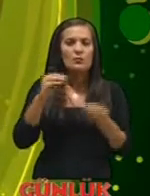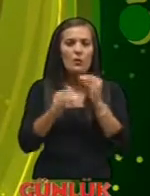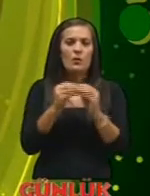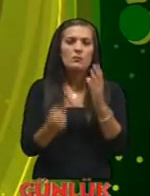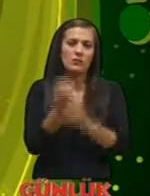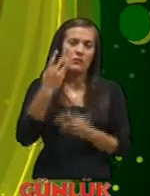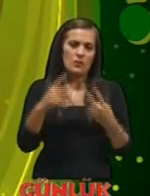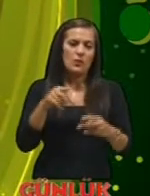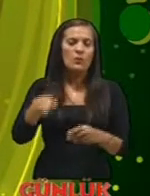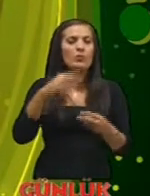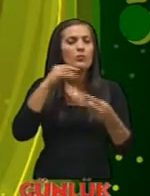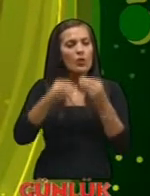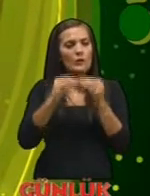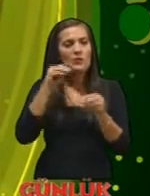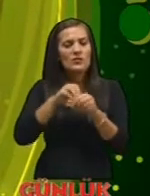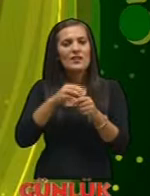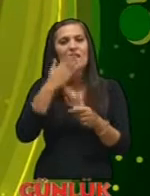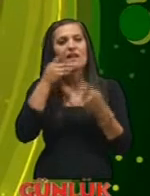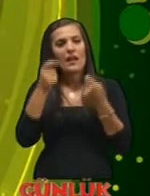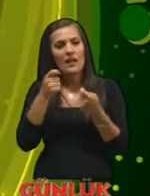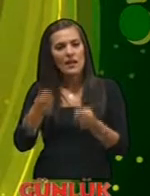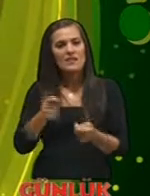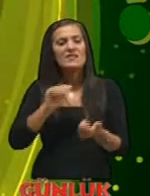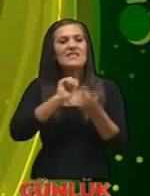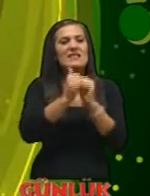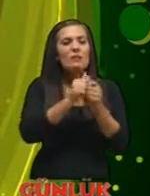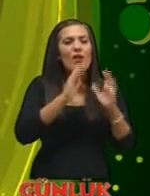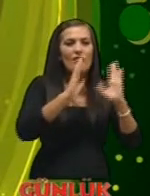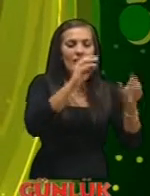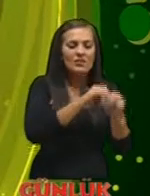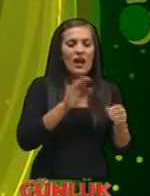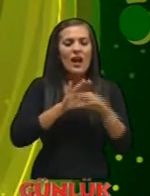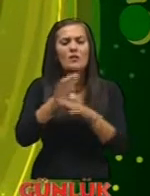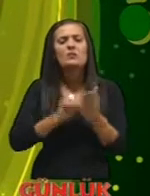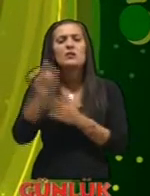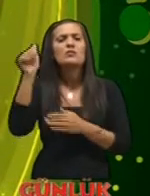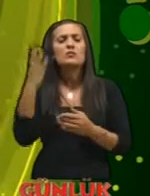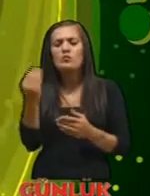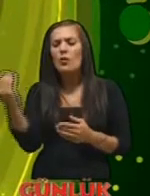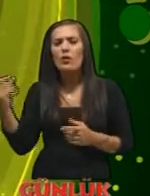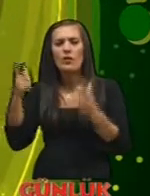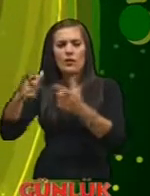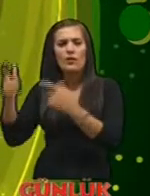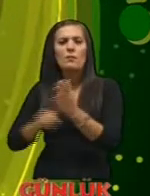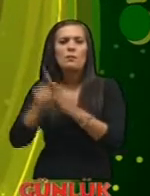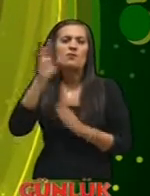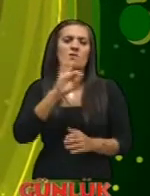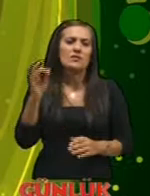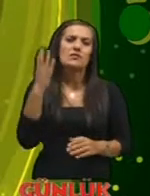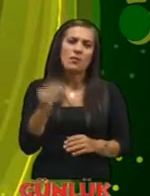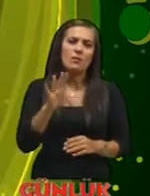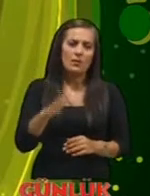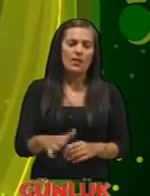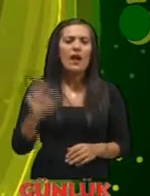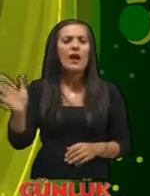neden oluyor bu problemler de derslerinde, spor aktivitelerinde ve hayatlarının birçok alanında başarısızlığa yol açıyor